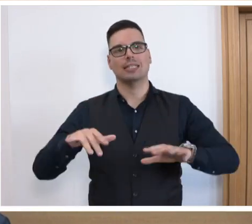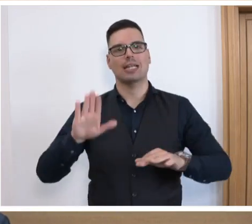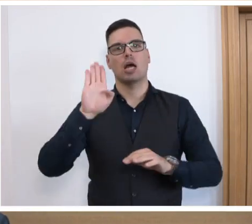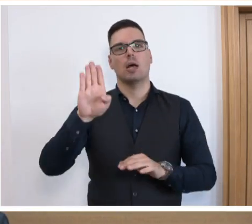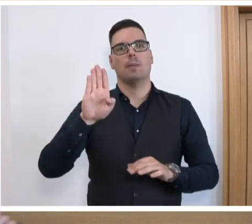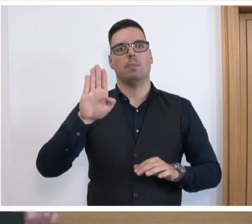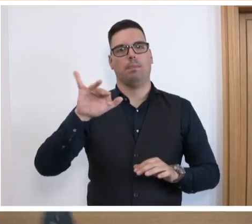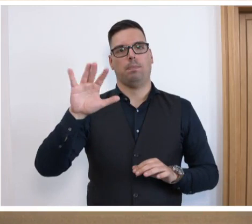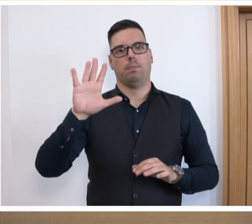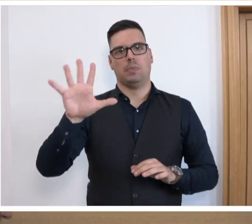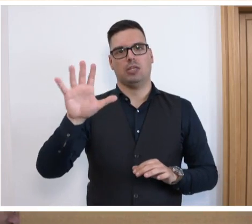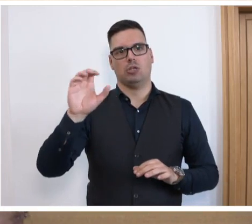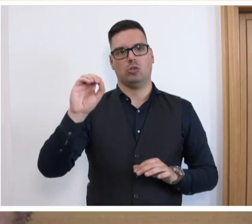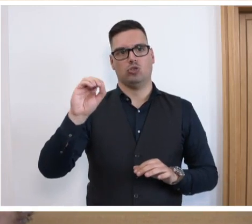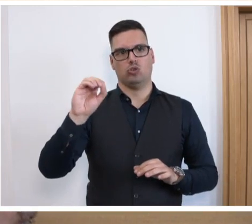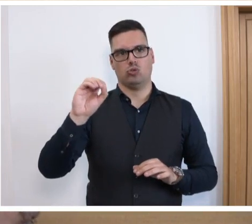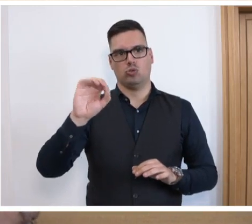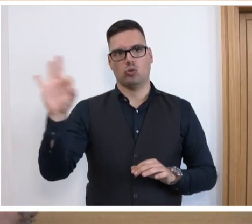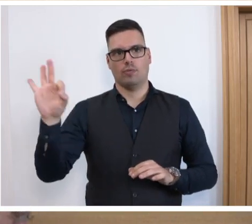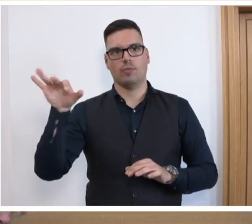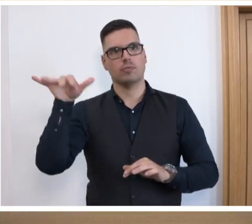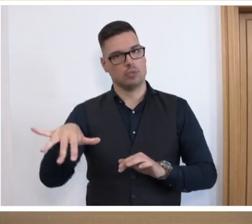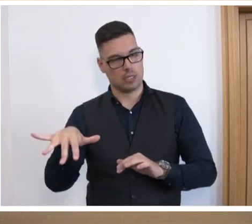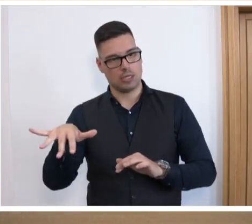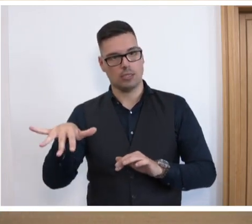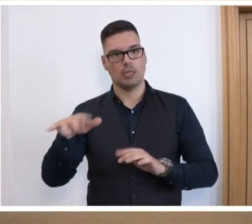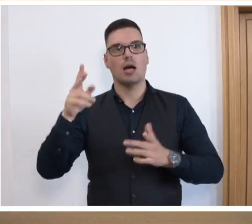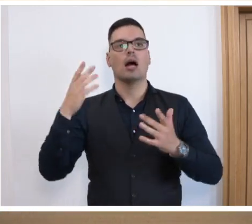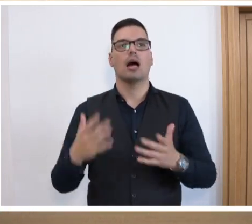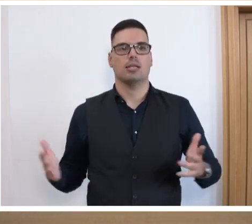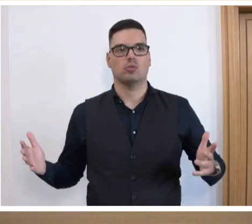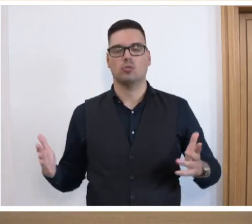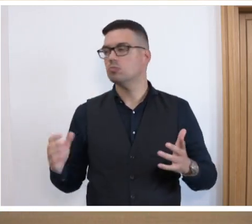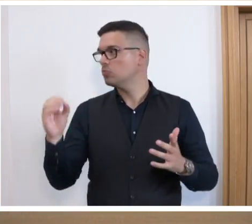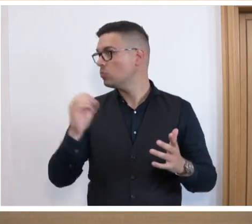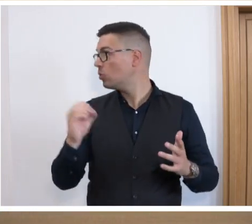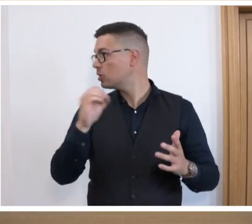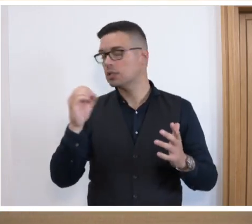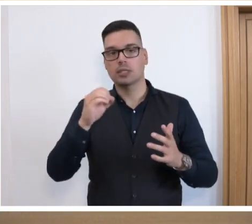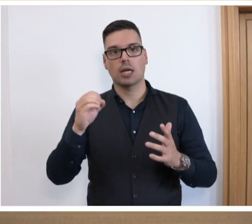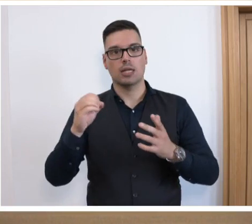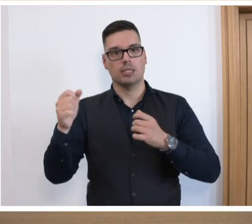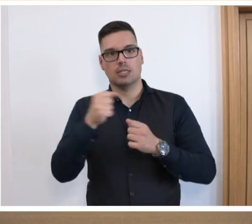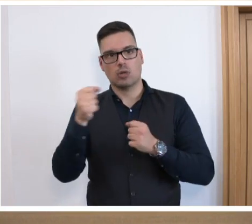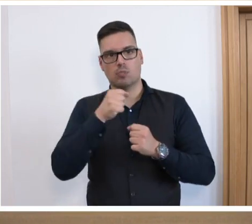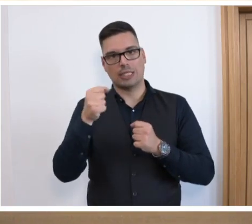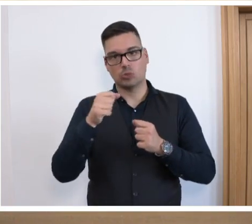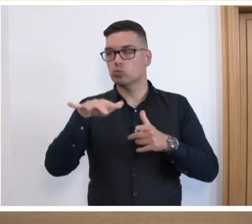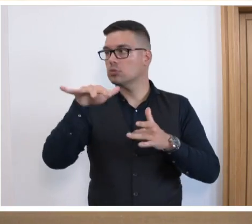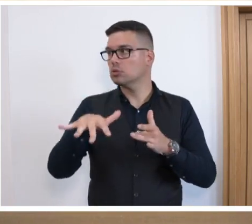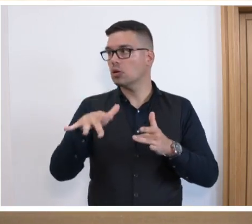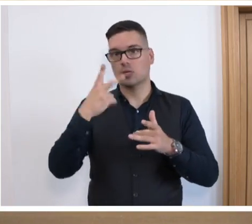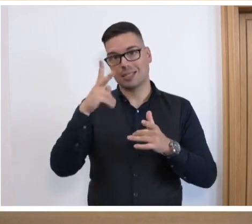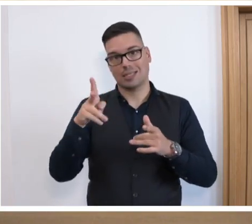bei uns gewohnt, bei der Beratung des Mediengesetzes. Also, Originalargumentation der Landesregierung, gucke ich auch gerne zur